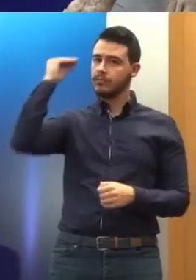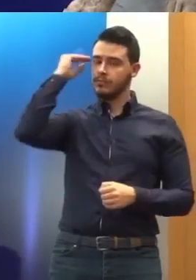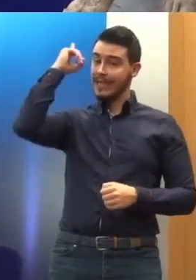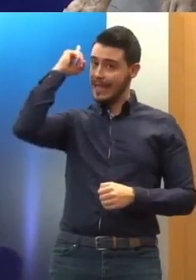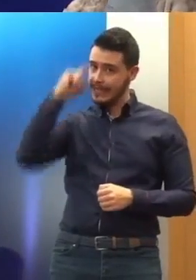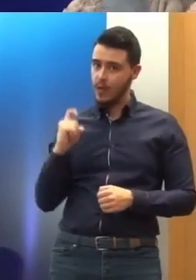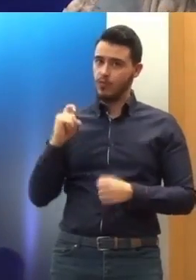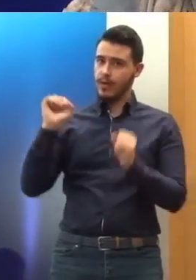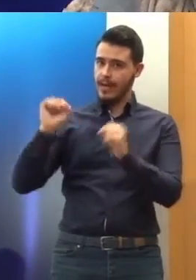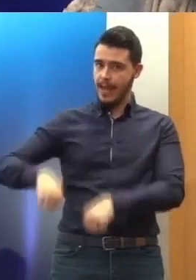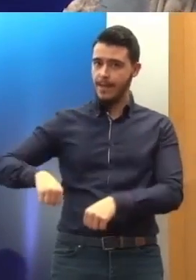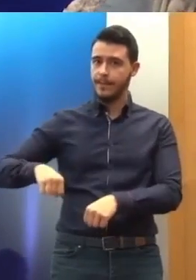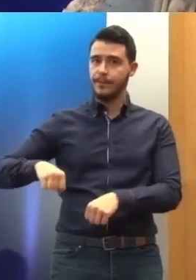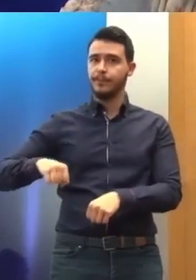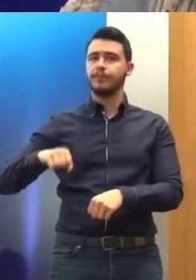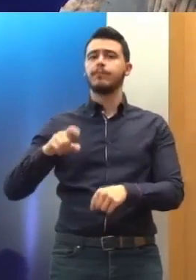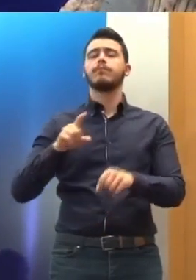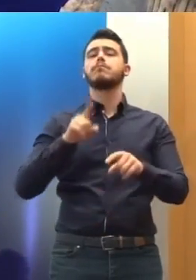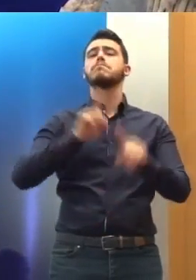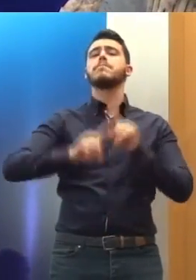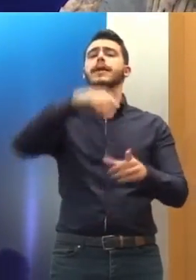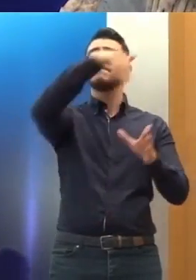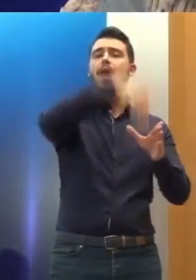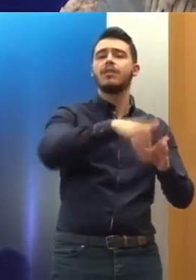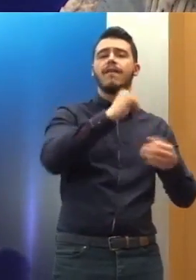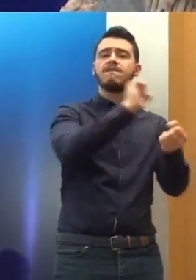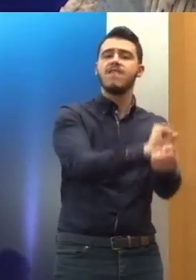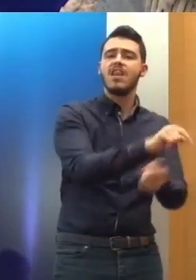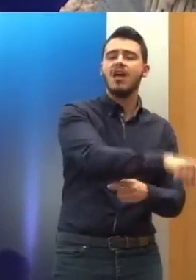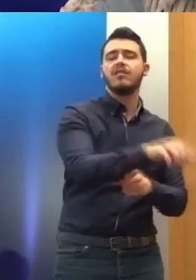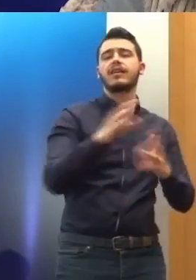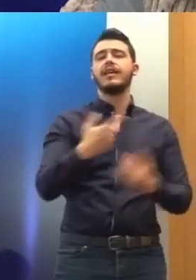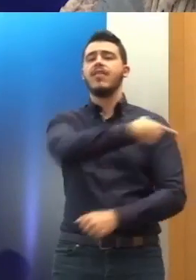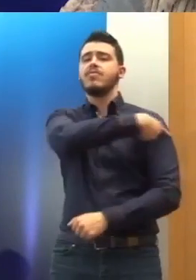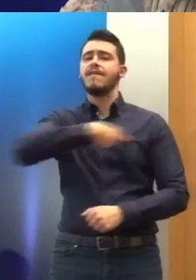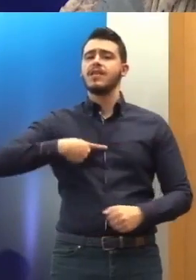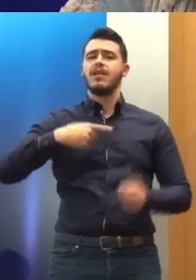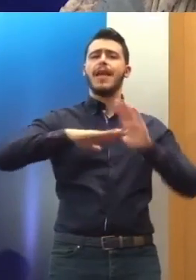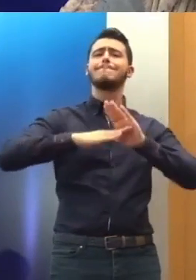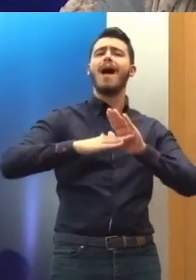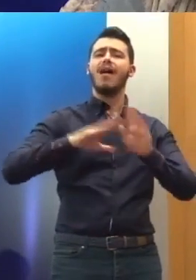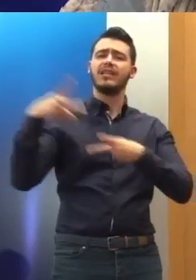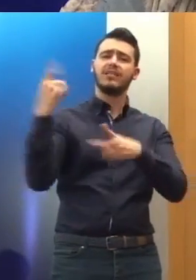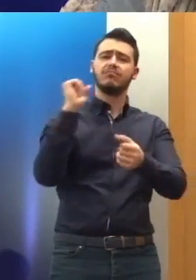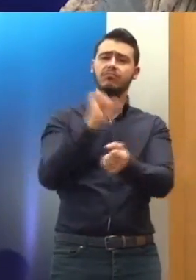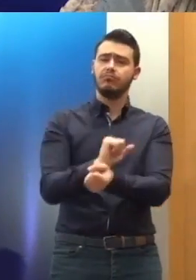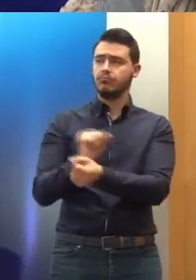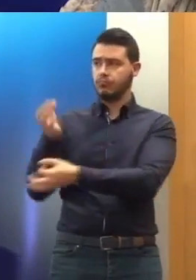αυτοί που είναι στις φυλακές, οι διευθυντές, το προσωπικό, και ότι